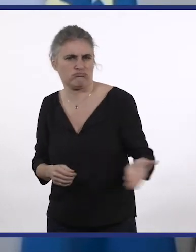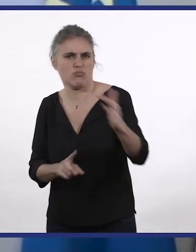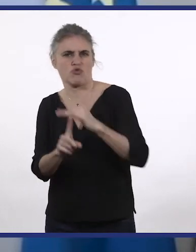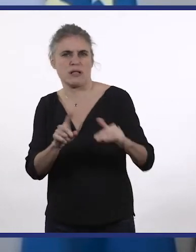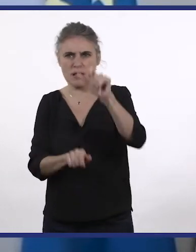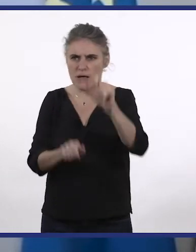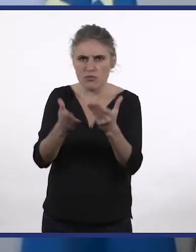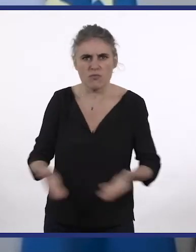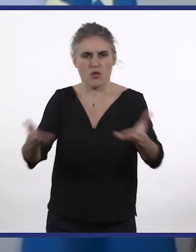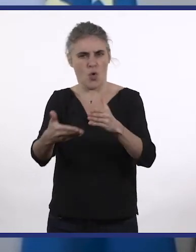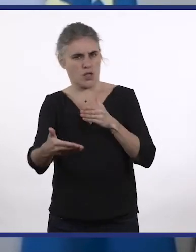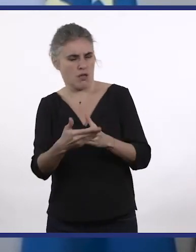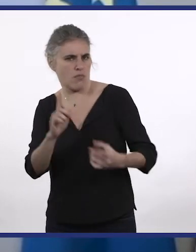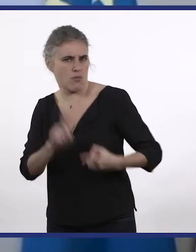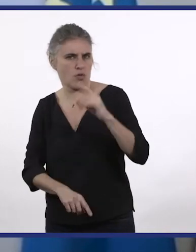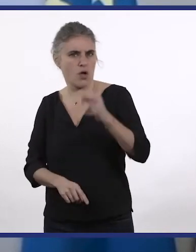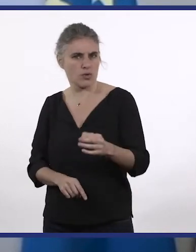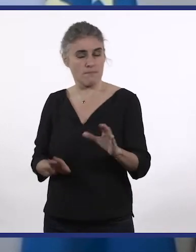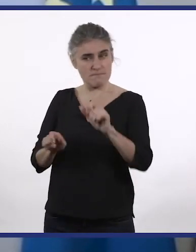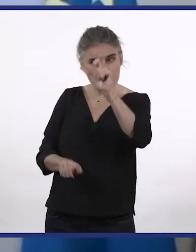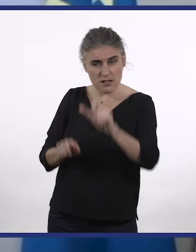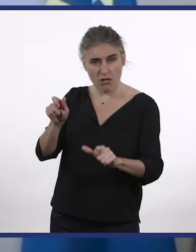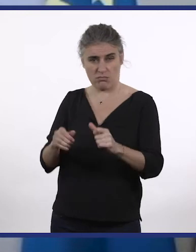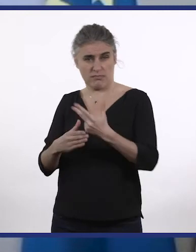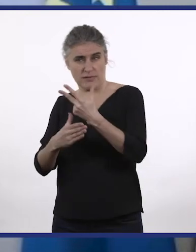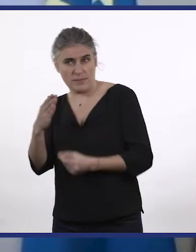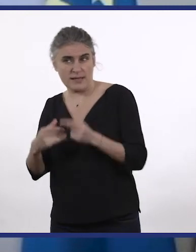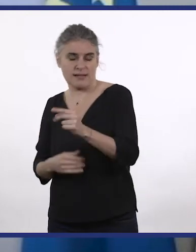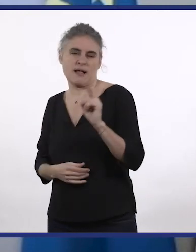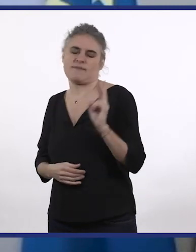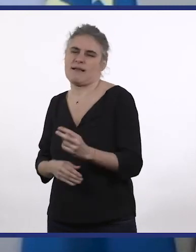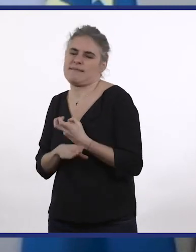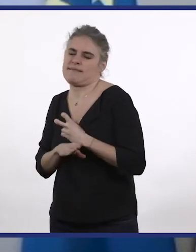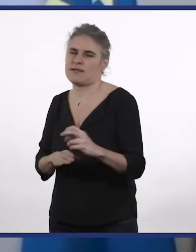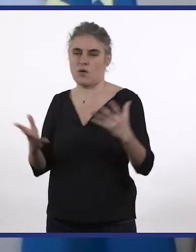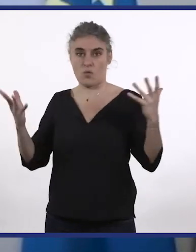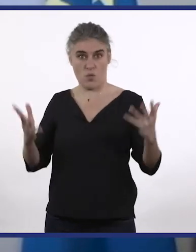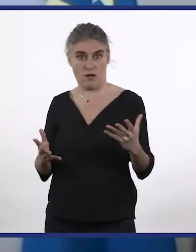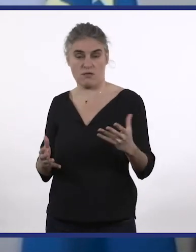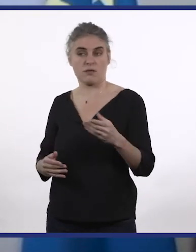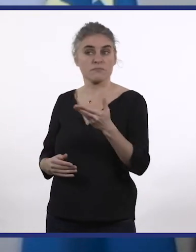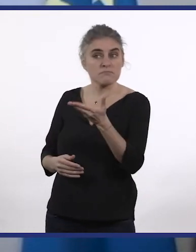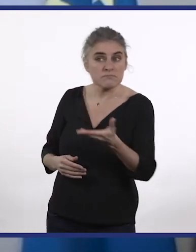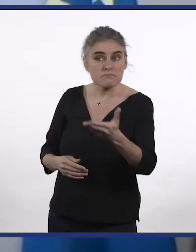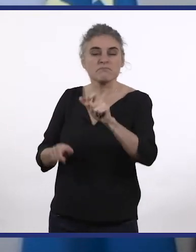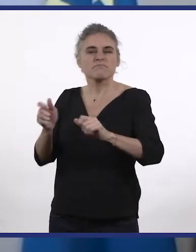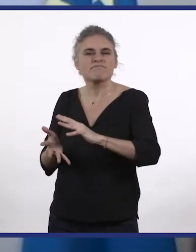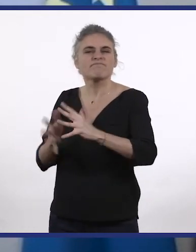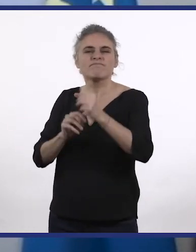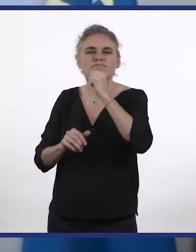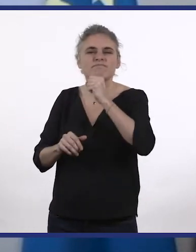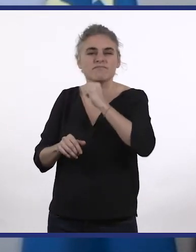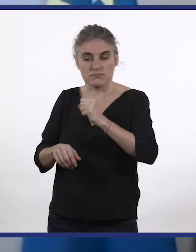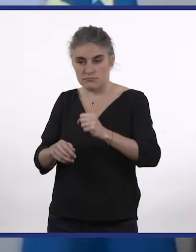de nos concitoyens en situation de handicap. Mais pour les personnes porteuses d'une trisomie, un risque plus important de développer une maladie